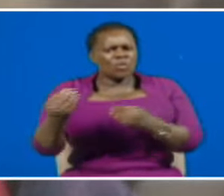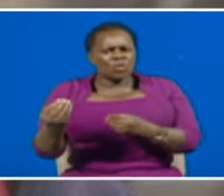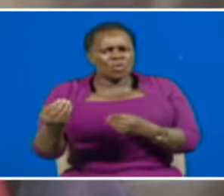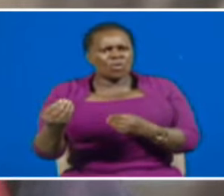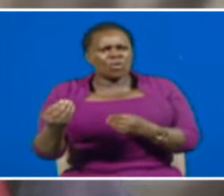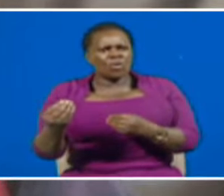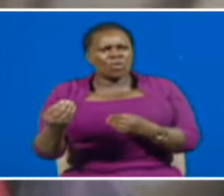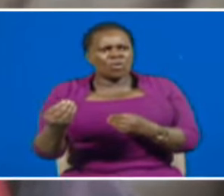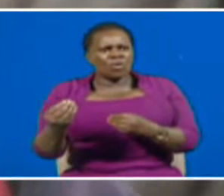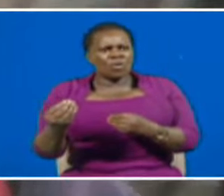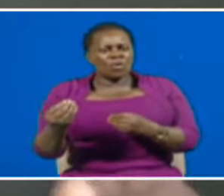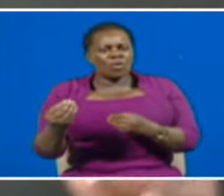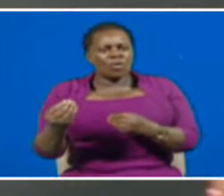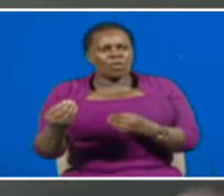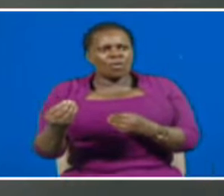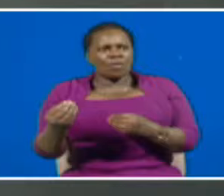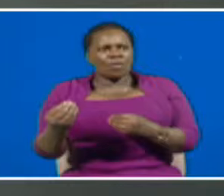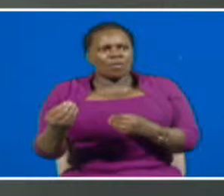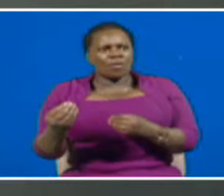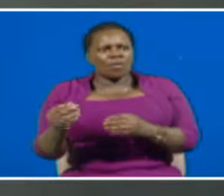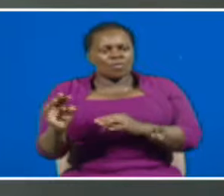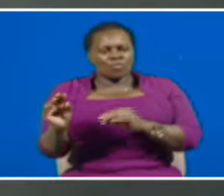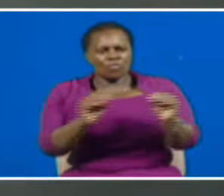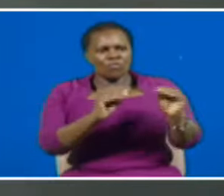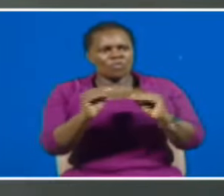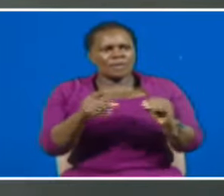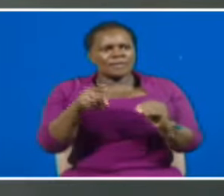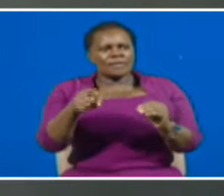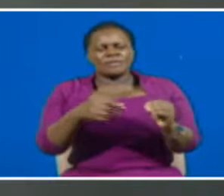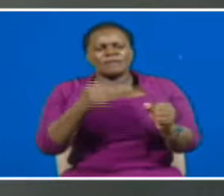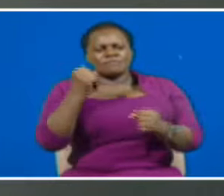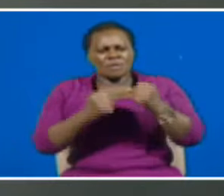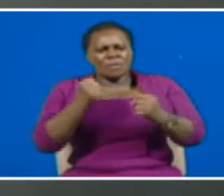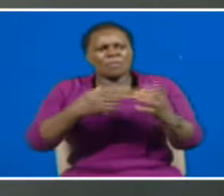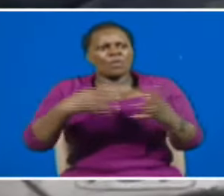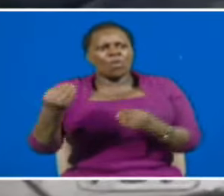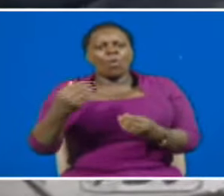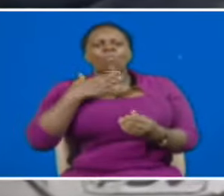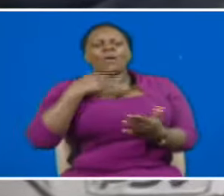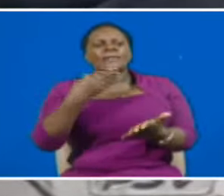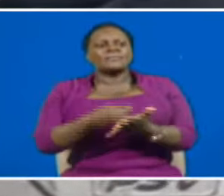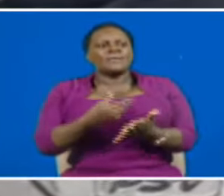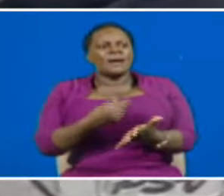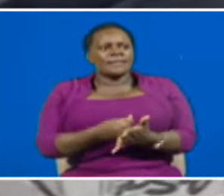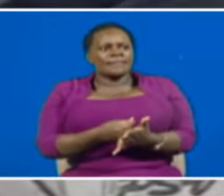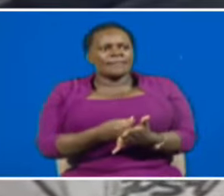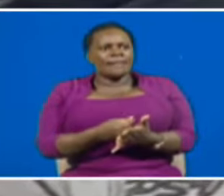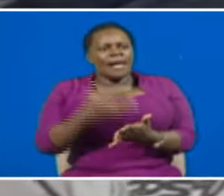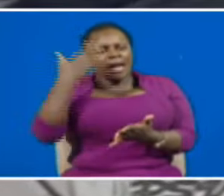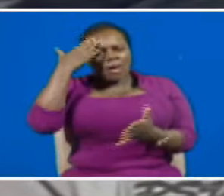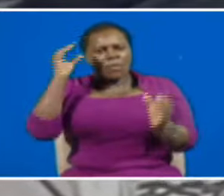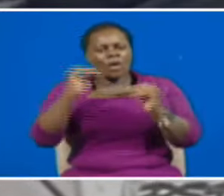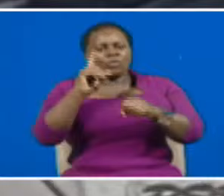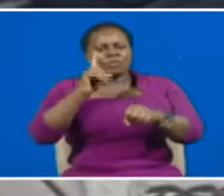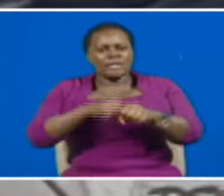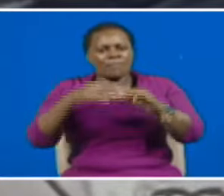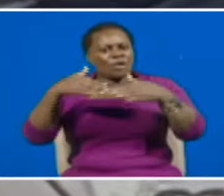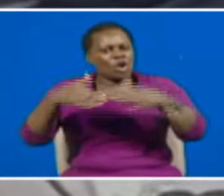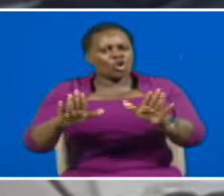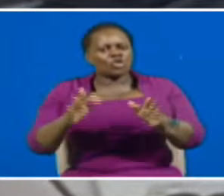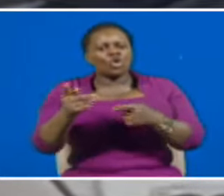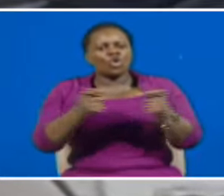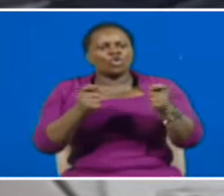yu wakuna mtu wana muona, anandira kusonga, anandira kusonga, anandira kusonga. Ia, anakinggitha, anamasa, napesa. Hajui ya kwamba gali ya kiprotesta control kidogo,